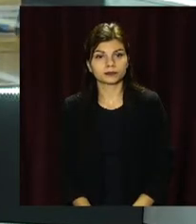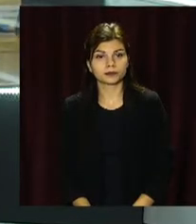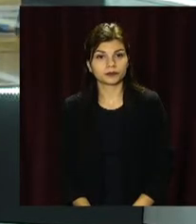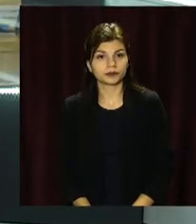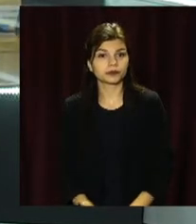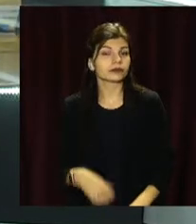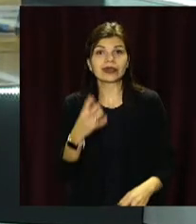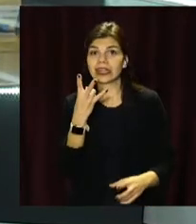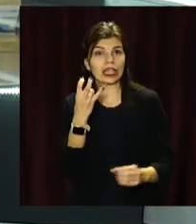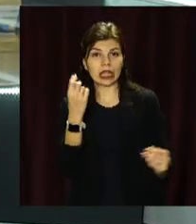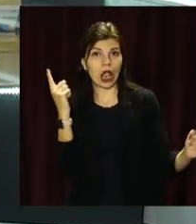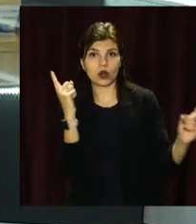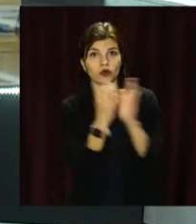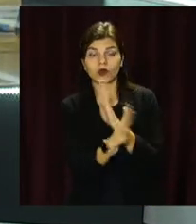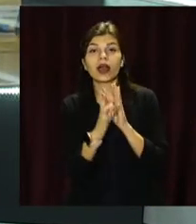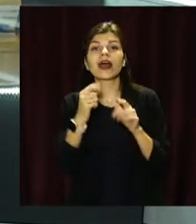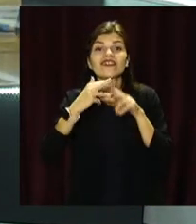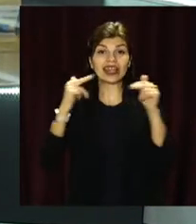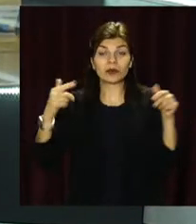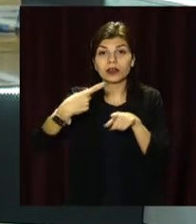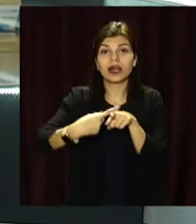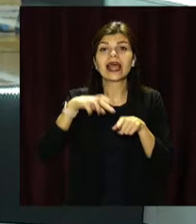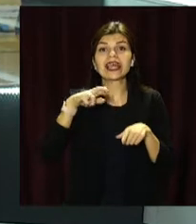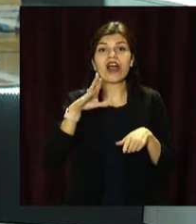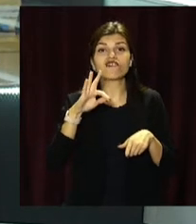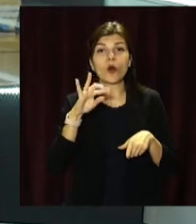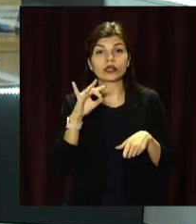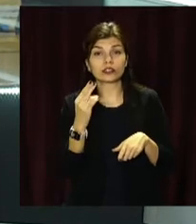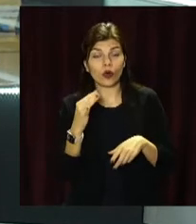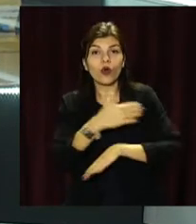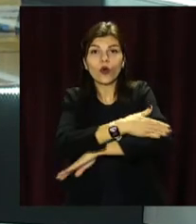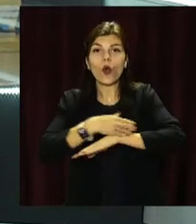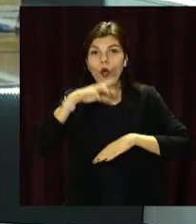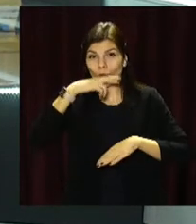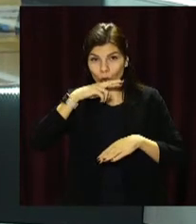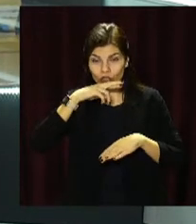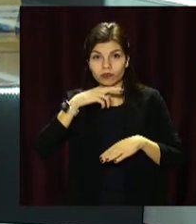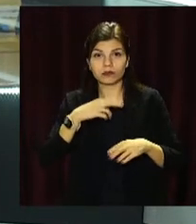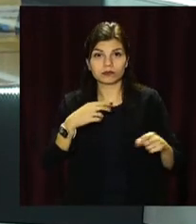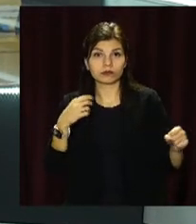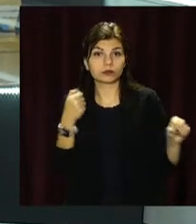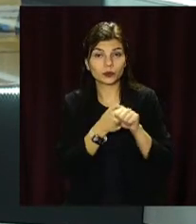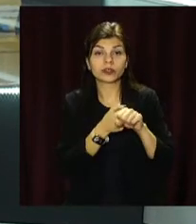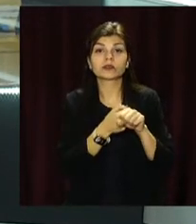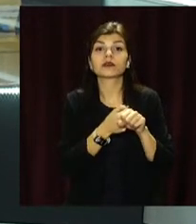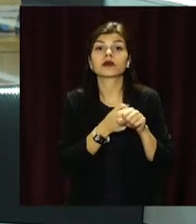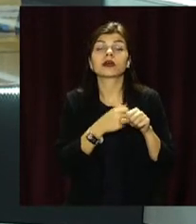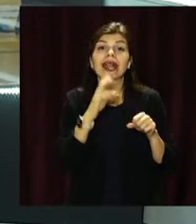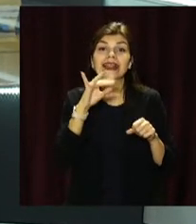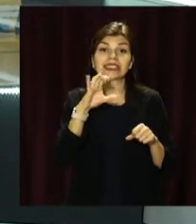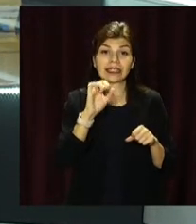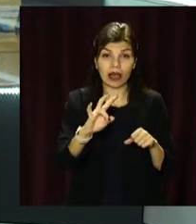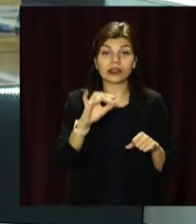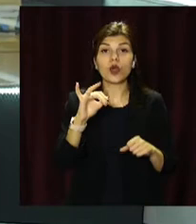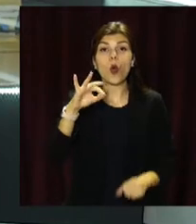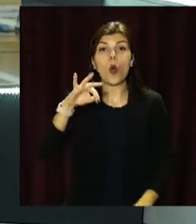Не розминулися. У Дніпрі на перехресті проспекту Яворницького та вулиці Грушевського зіштовхнулися Нісан і Опель. Дар